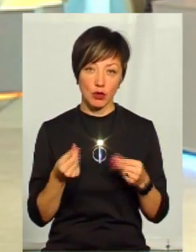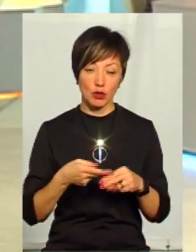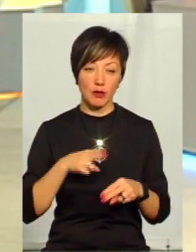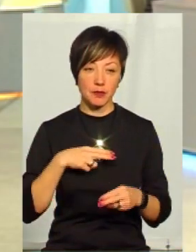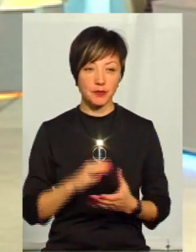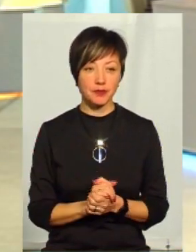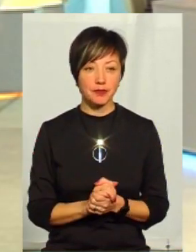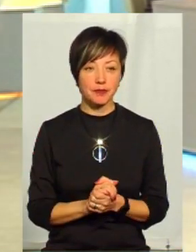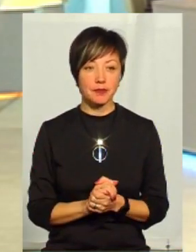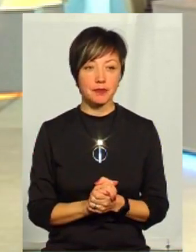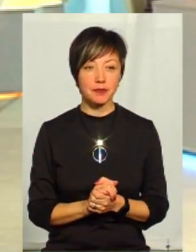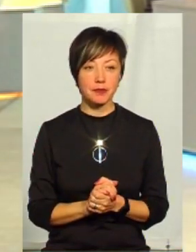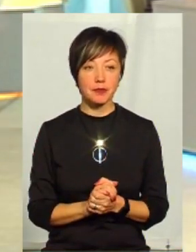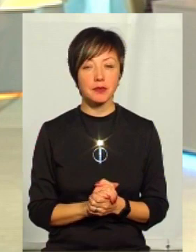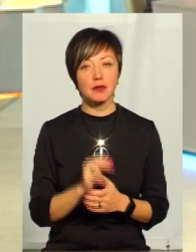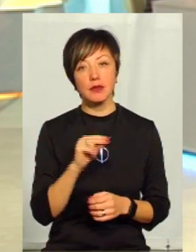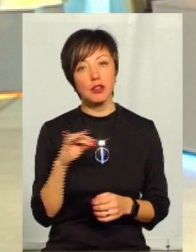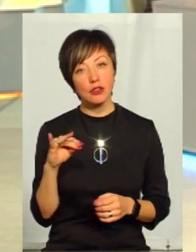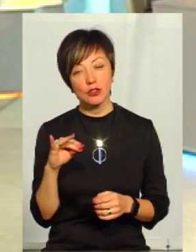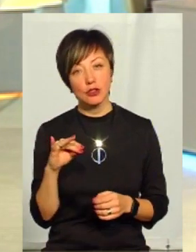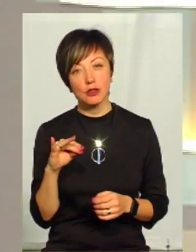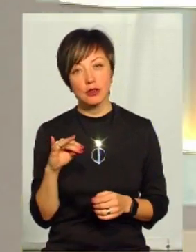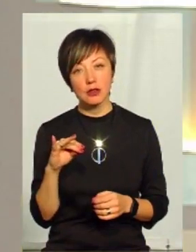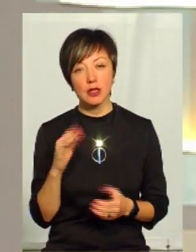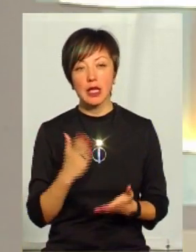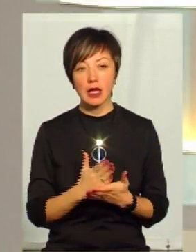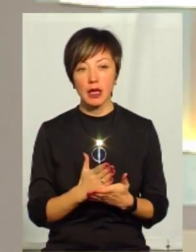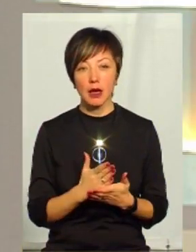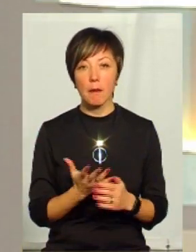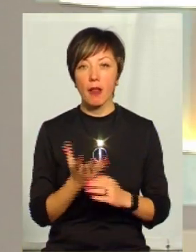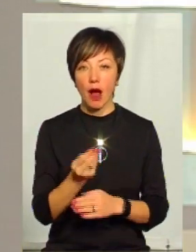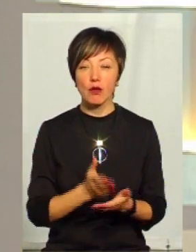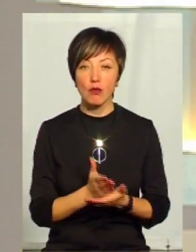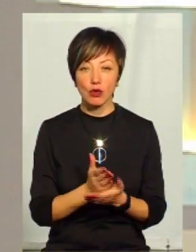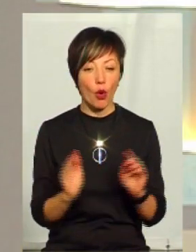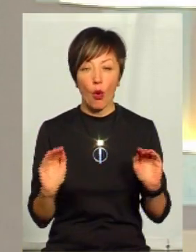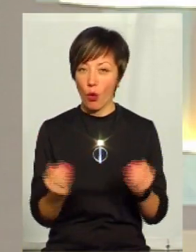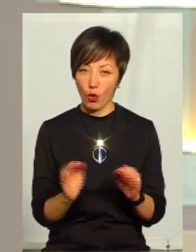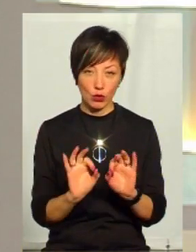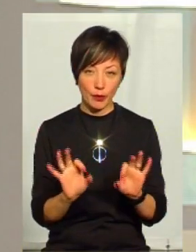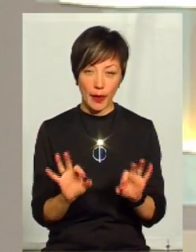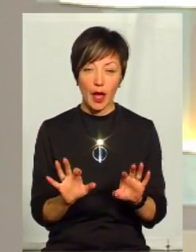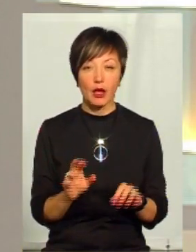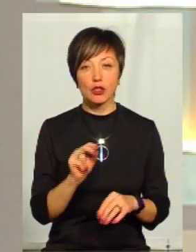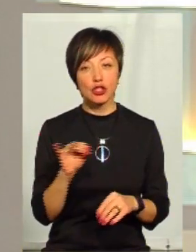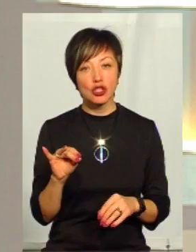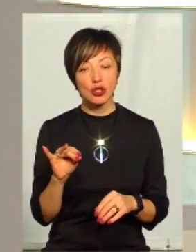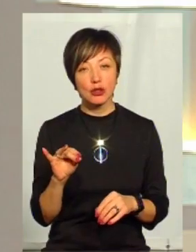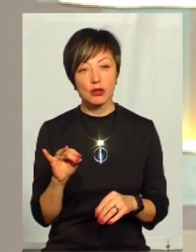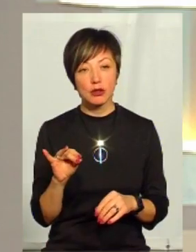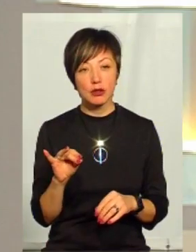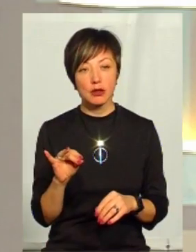гроші цим повертаються. Чи є платні послуги, дуже коротко, і чи